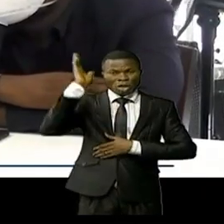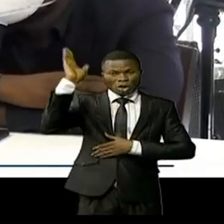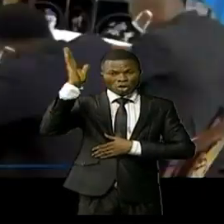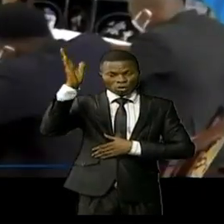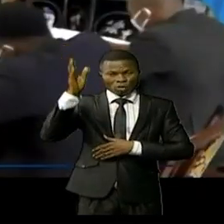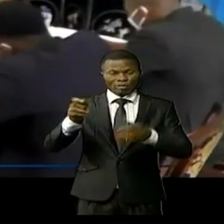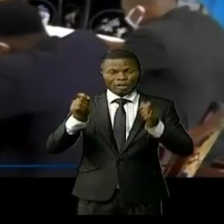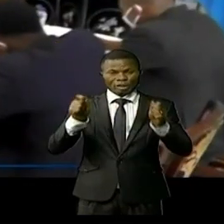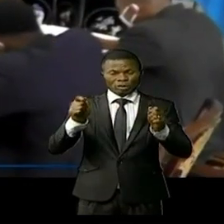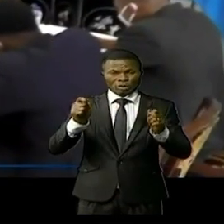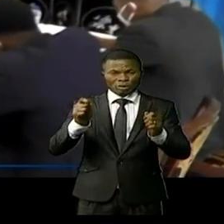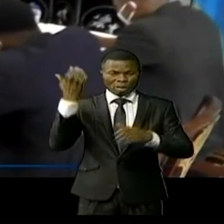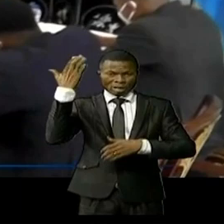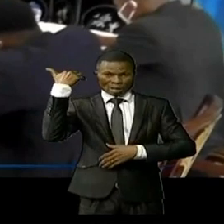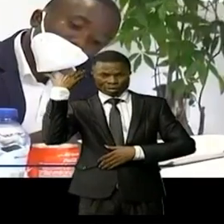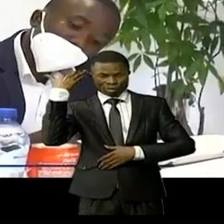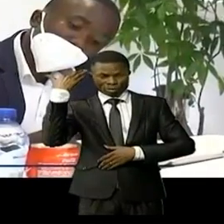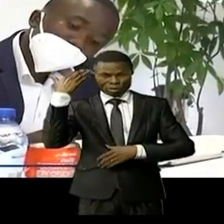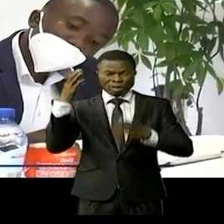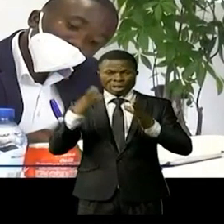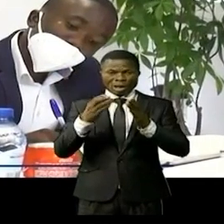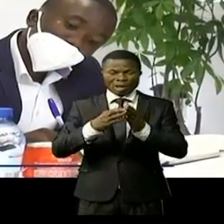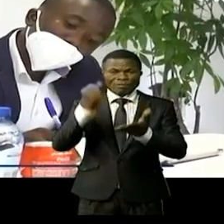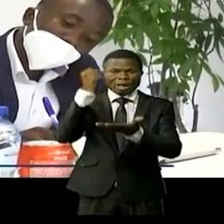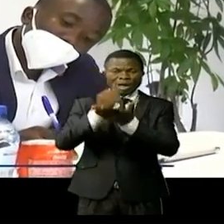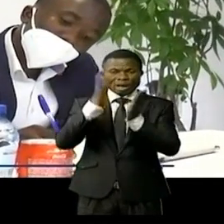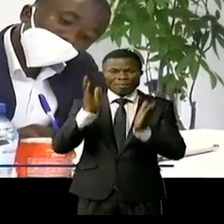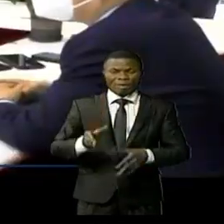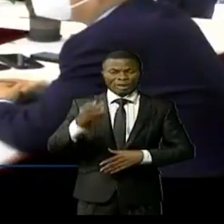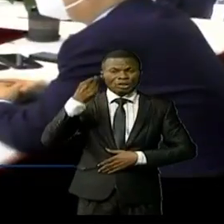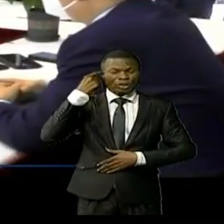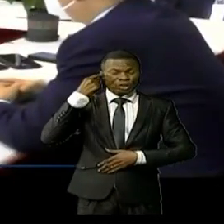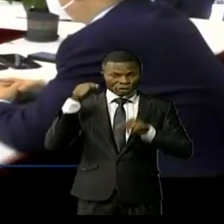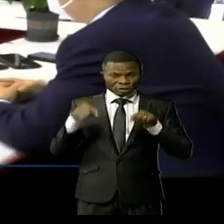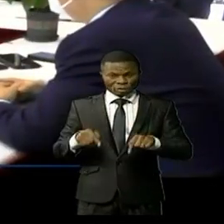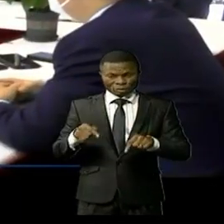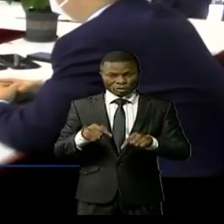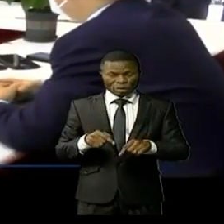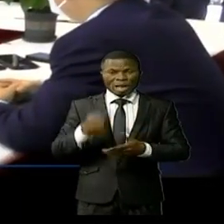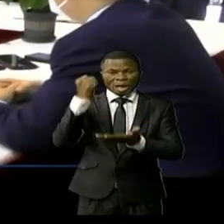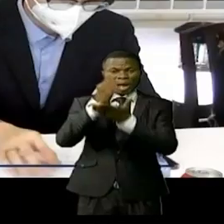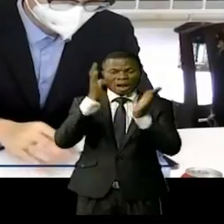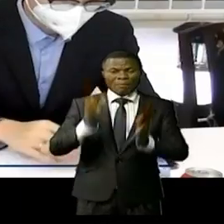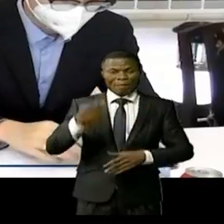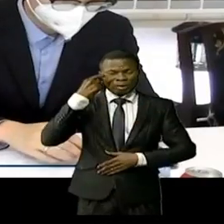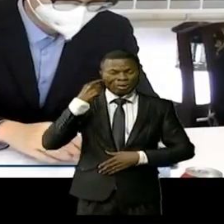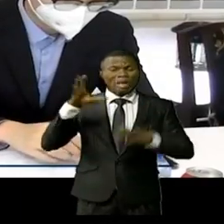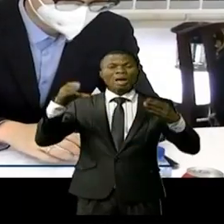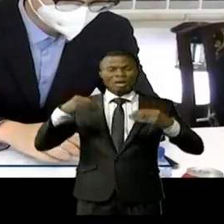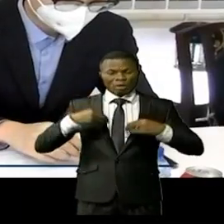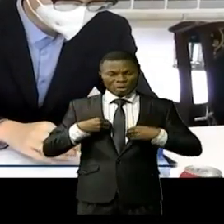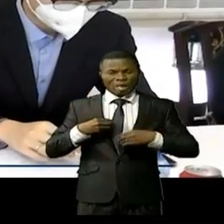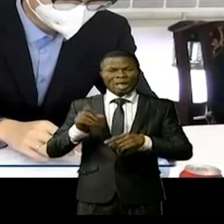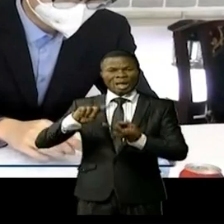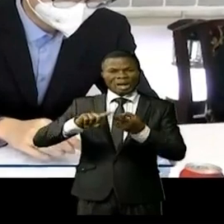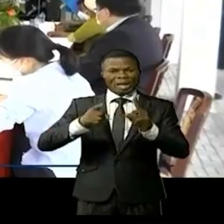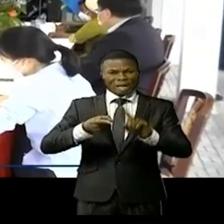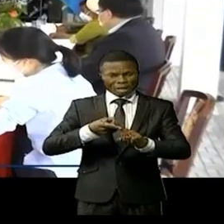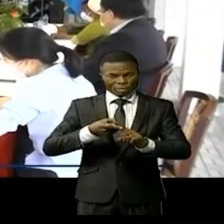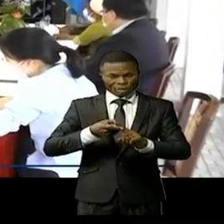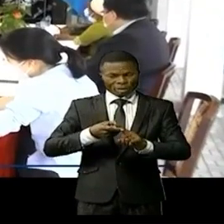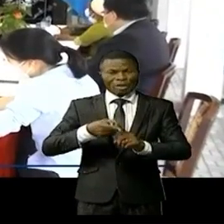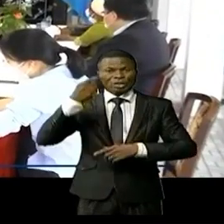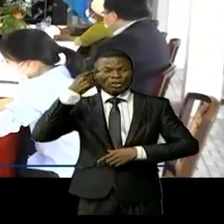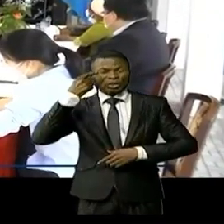de presse tenue dernièrement par le représentant de Beijing à Kinshasa ces diplomates ont reconnu que les relations bilatérales